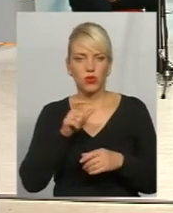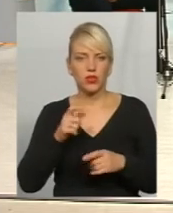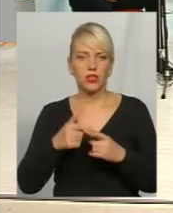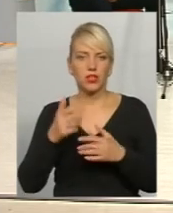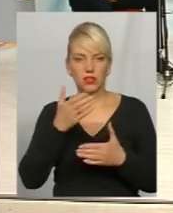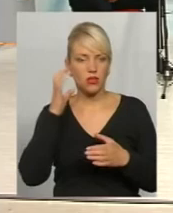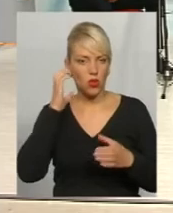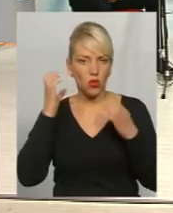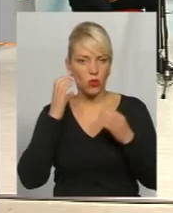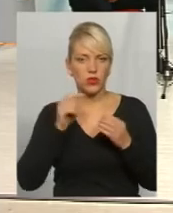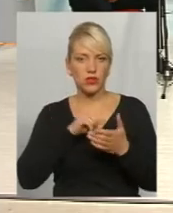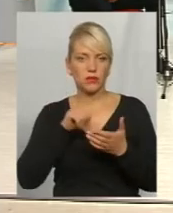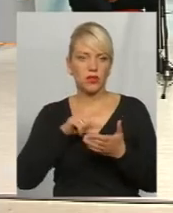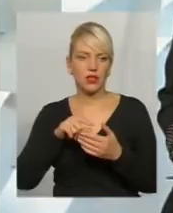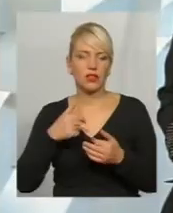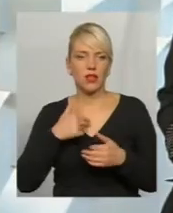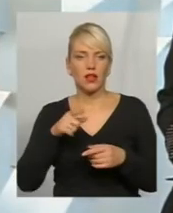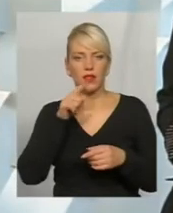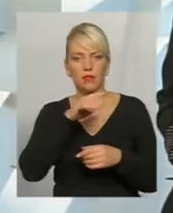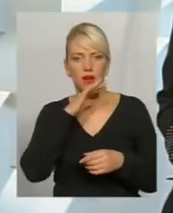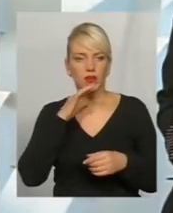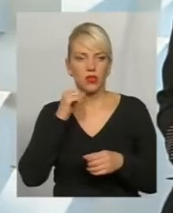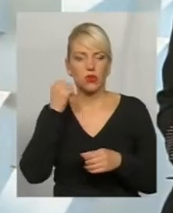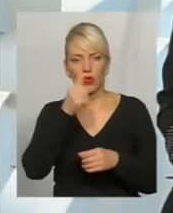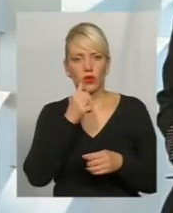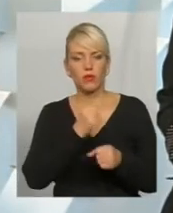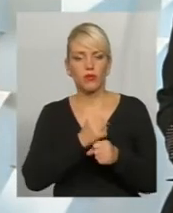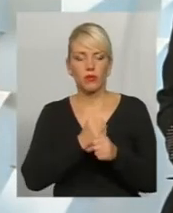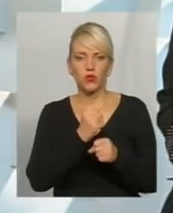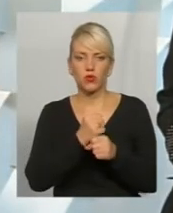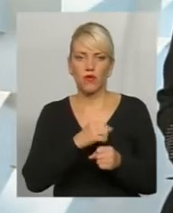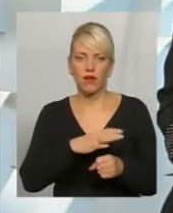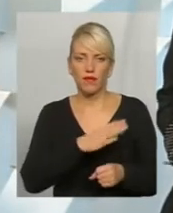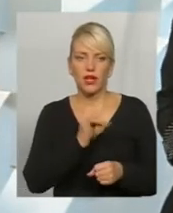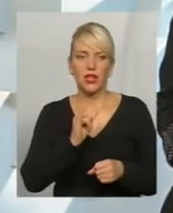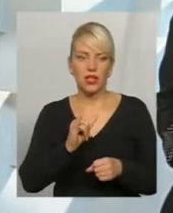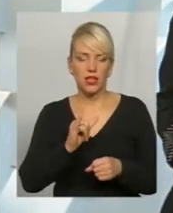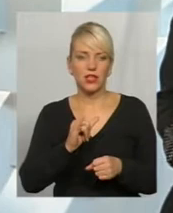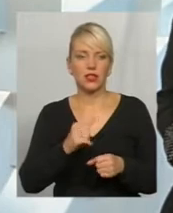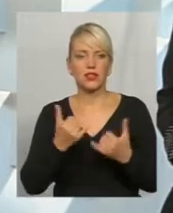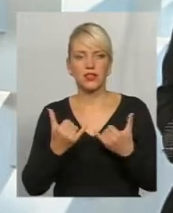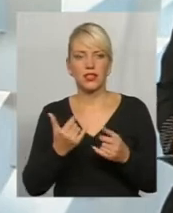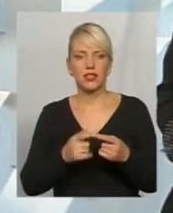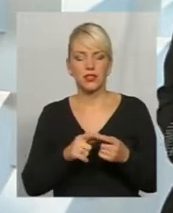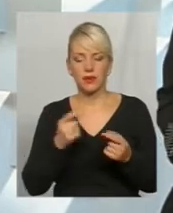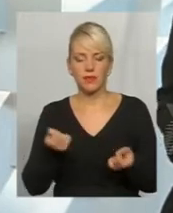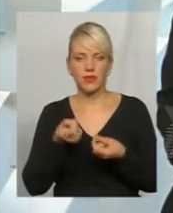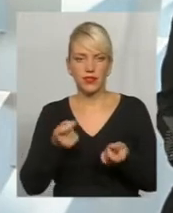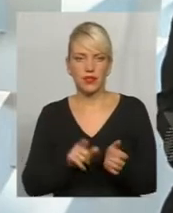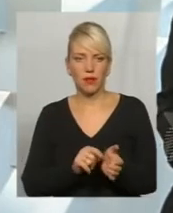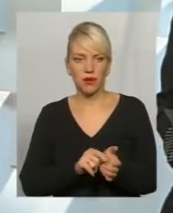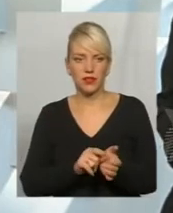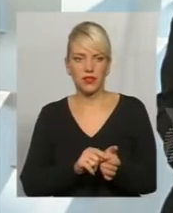все ж таки тим питанням. Я там стільки років пропрацював, пропрацювала, так? І зараз там ця мізерна пенсія.